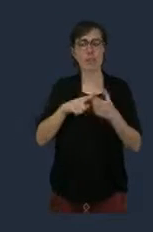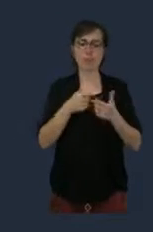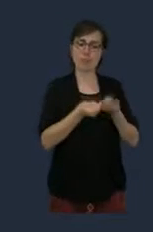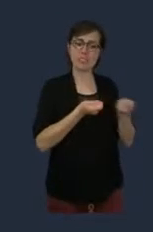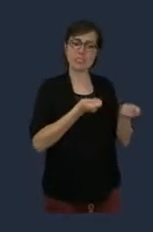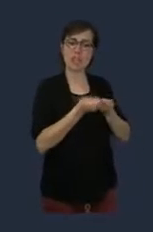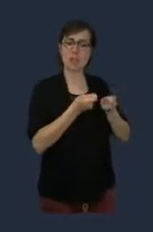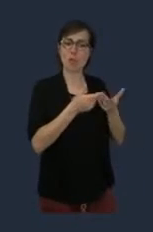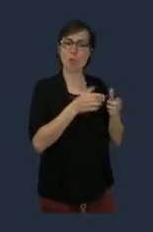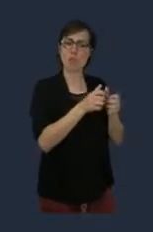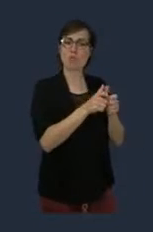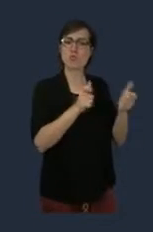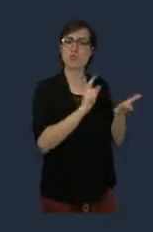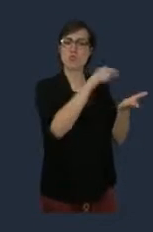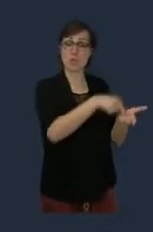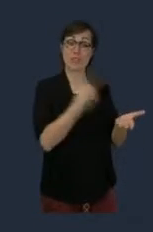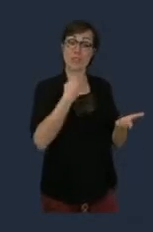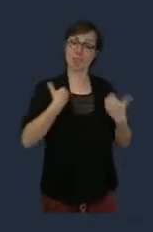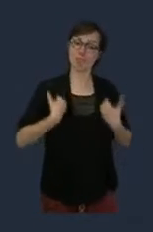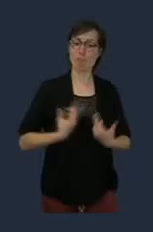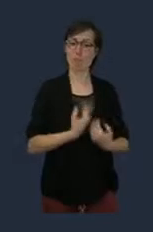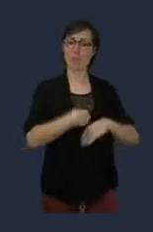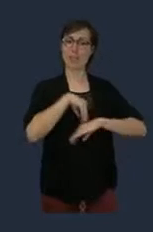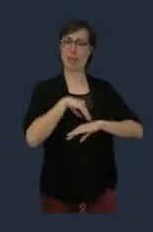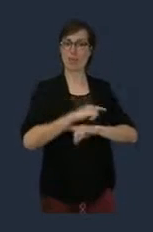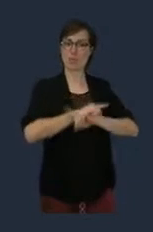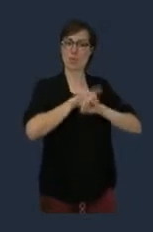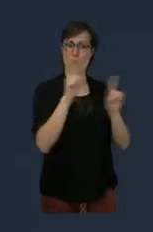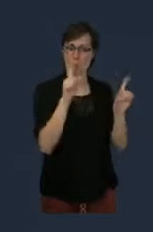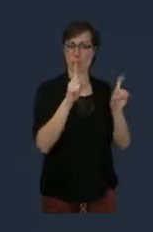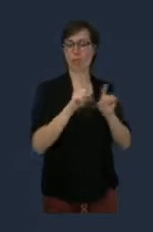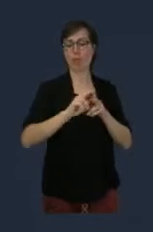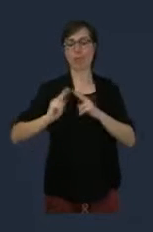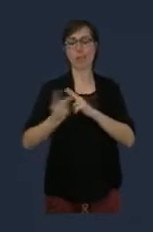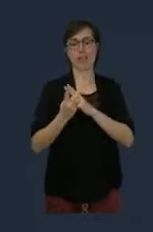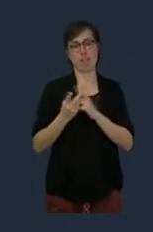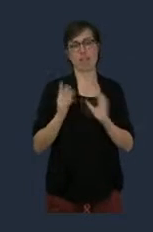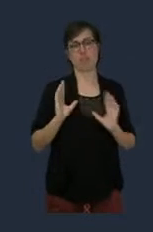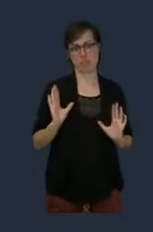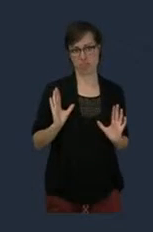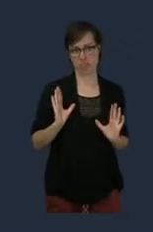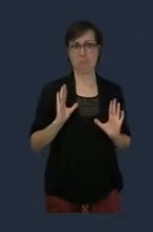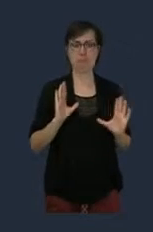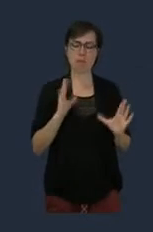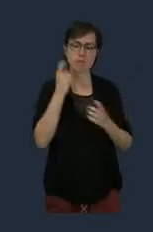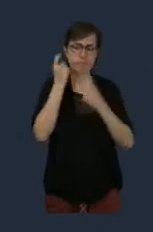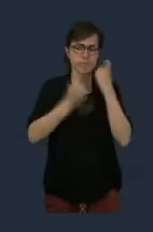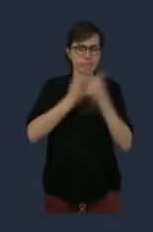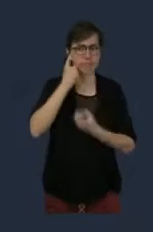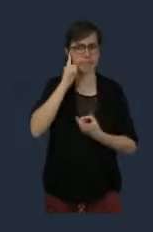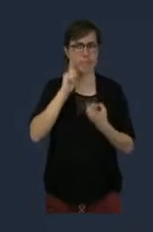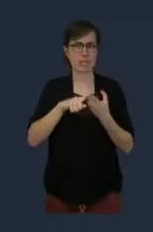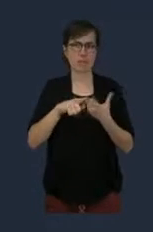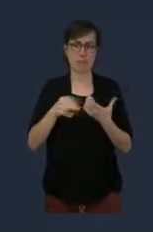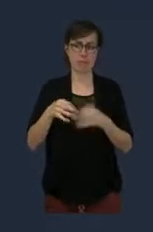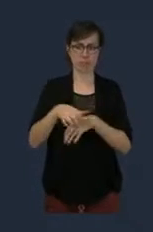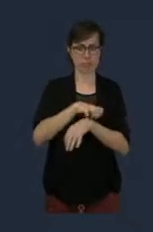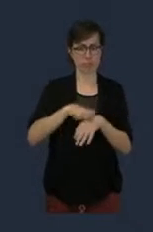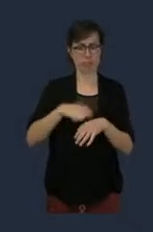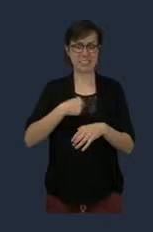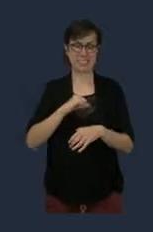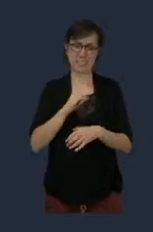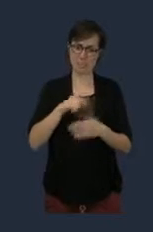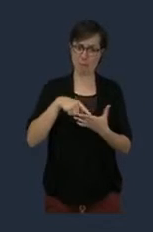-à-dire qu'il ne s'agit pas d'être propriétaire. On peut quand même s'interroger sur la question de savoir si c'est la collectivité de devenir l'actionnaire